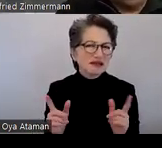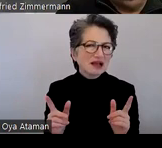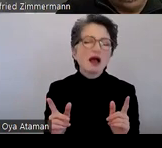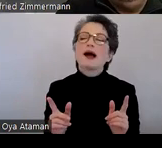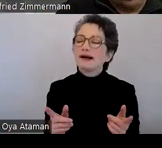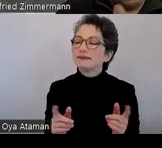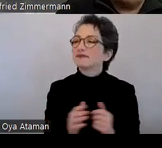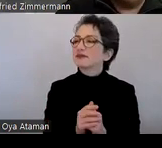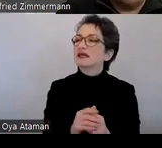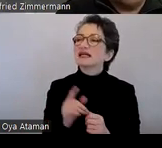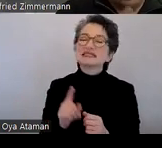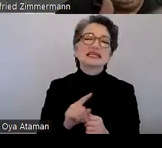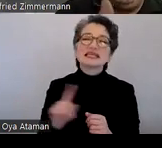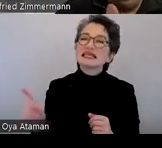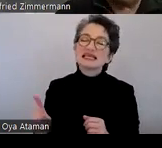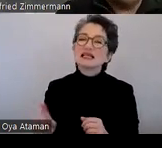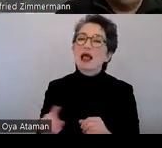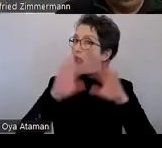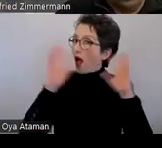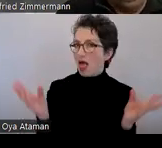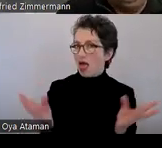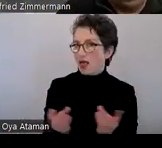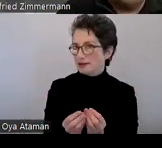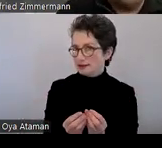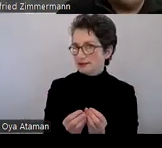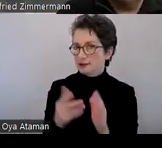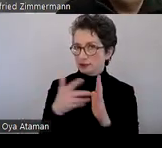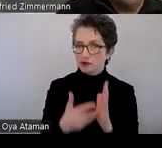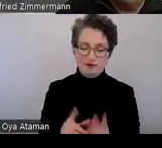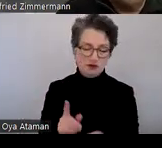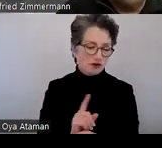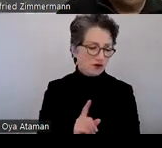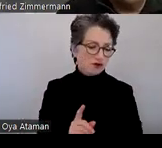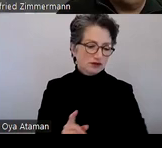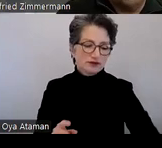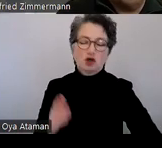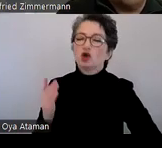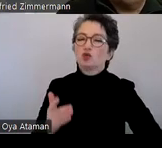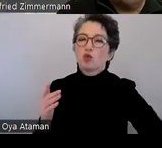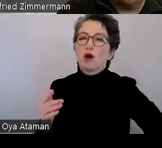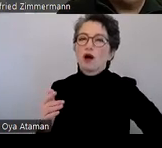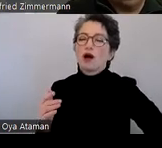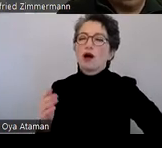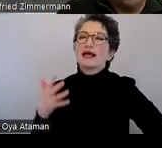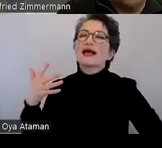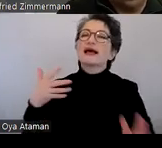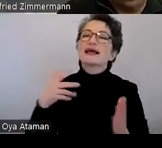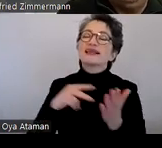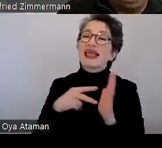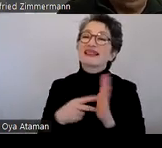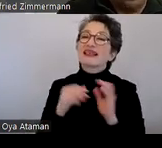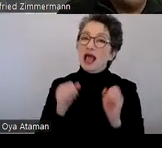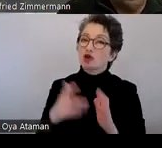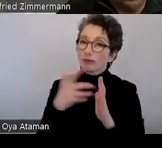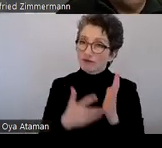nicht holistisch, es ist nicht alles, was überprüft wird. Nur technisch überprüfbare Regeln werden